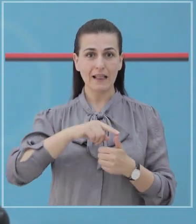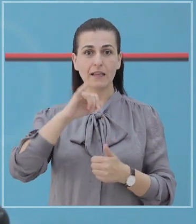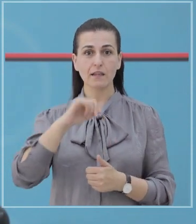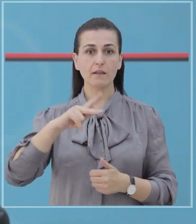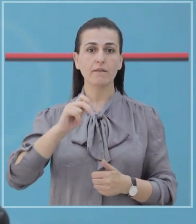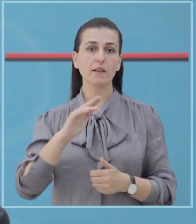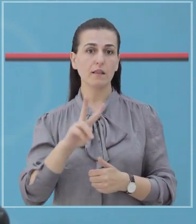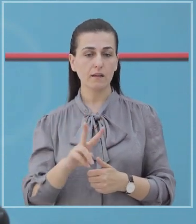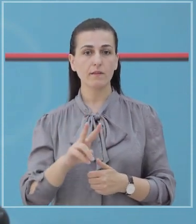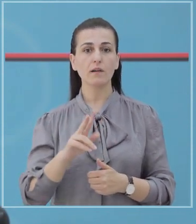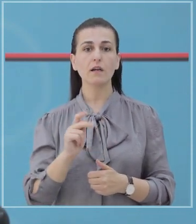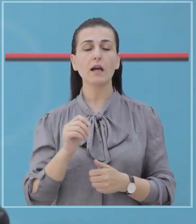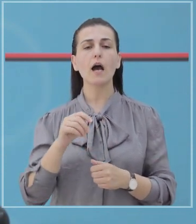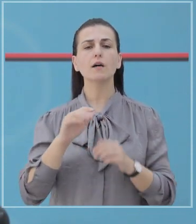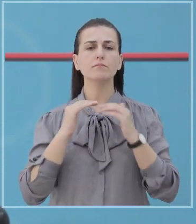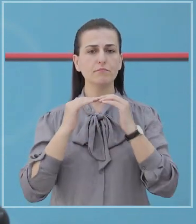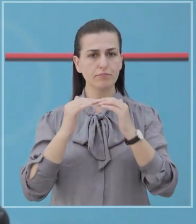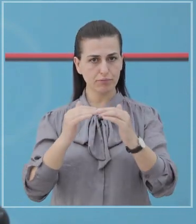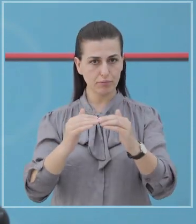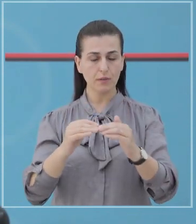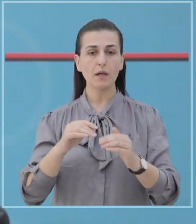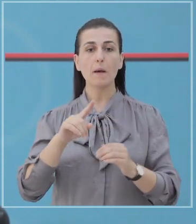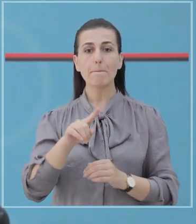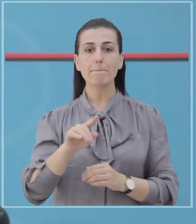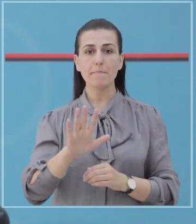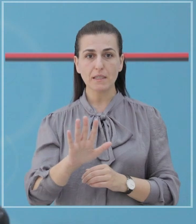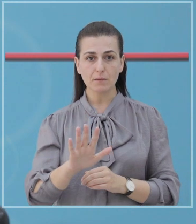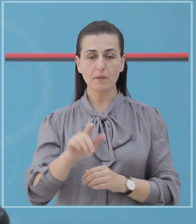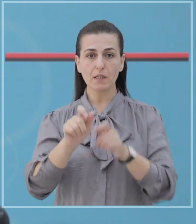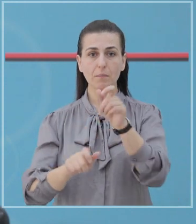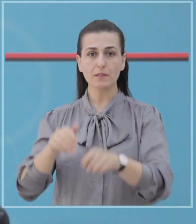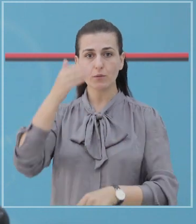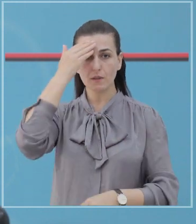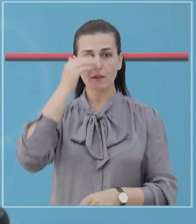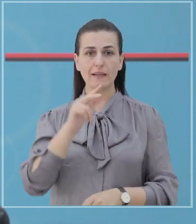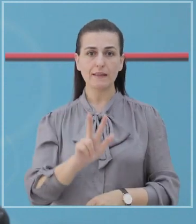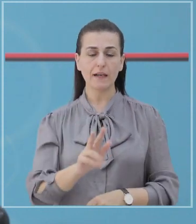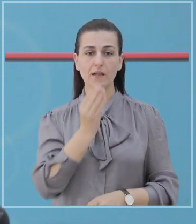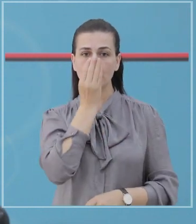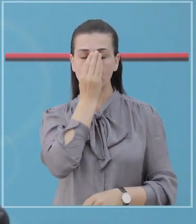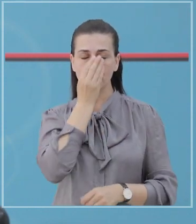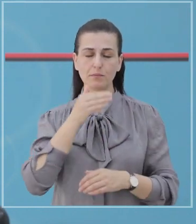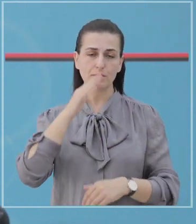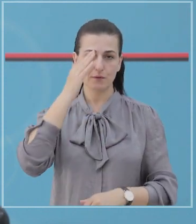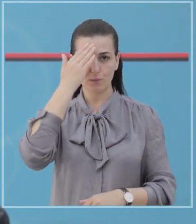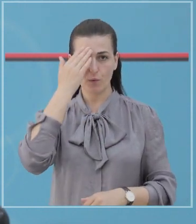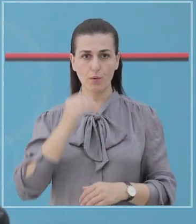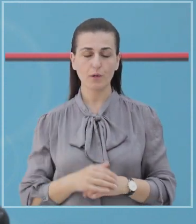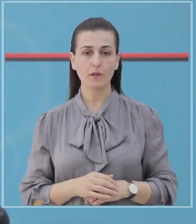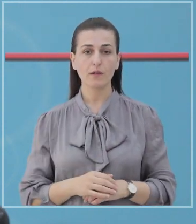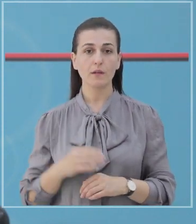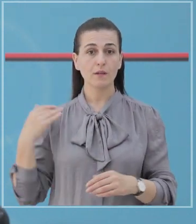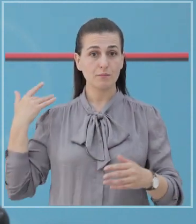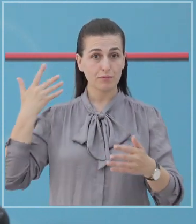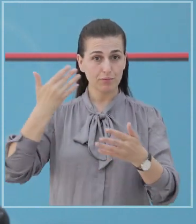vionë të mbetet e njët, 15 janë pacientët e hospitalizuar, 3 për e tyre në terapi intensive. Dërri mësot,